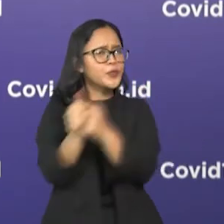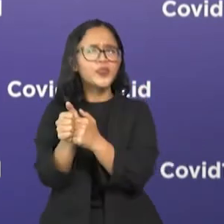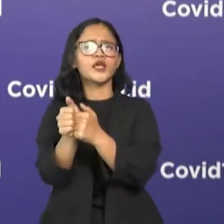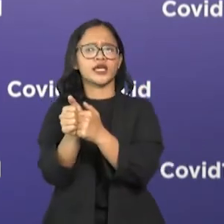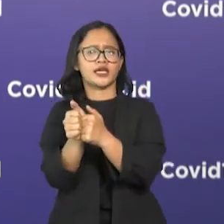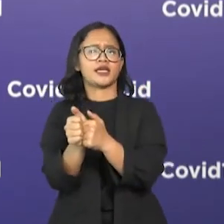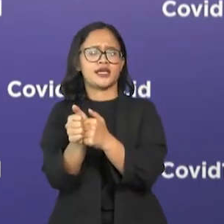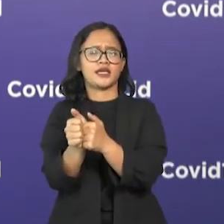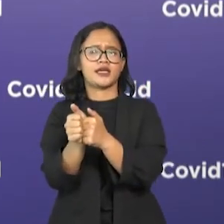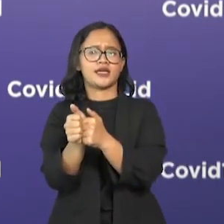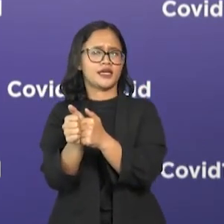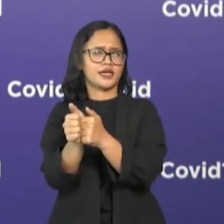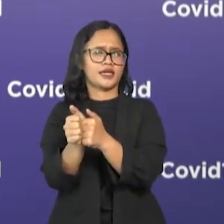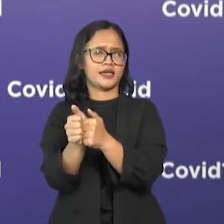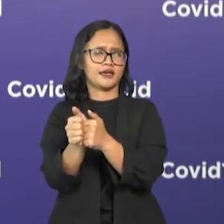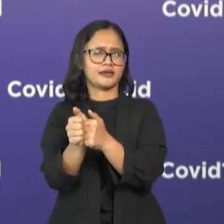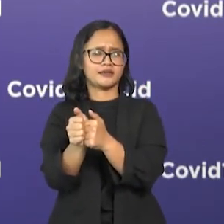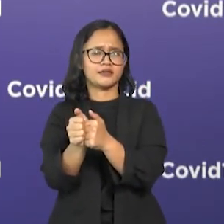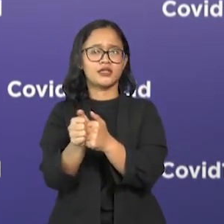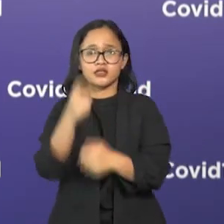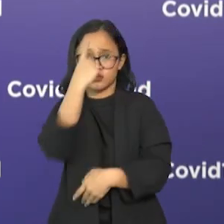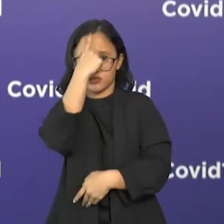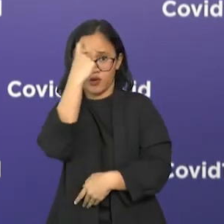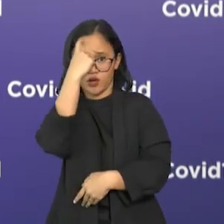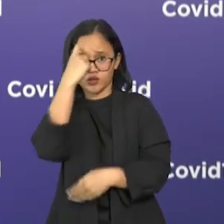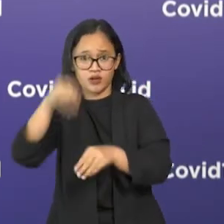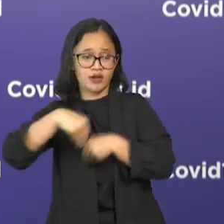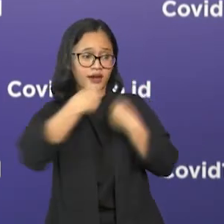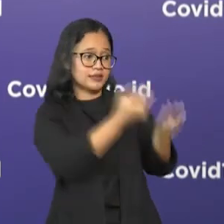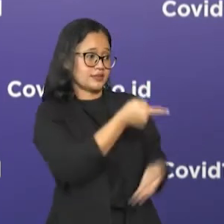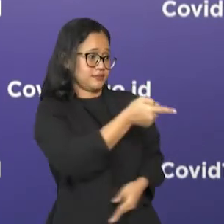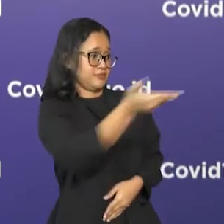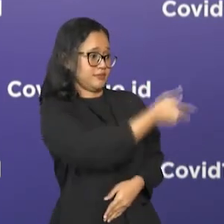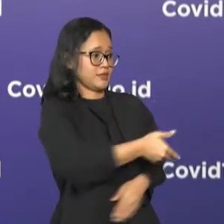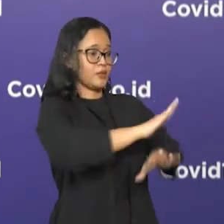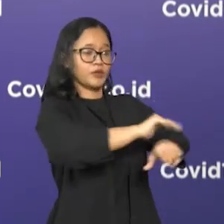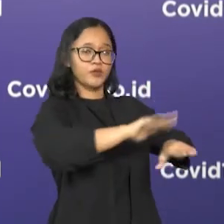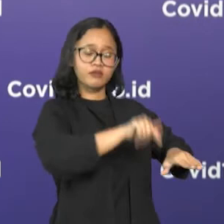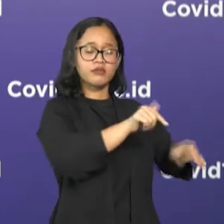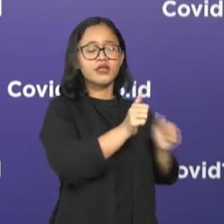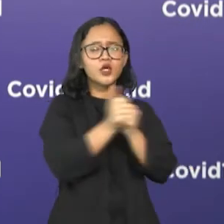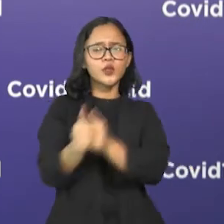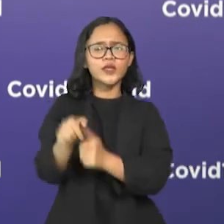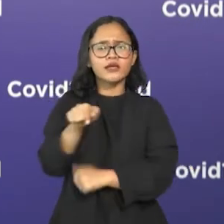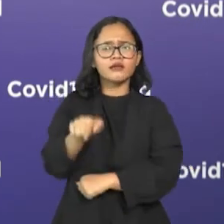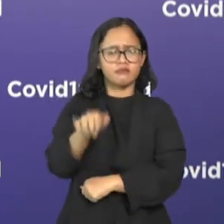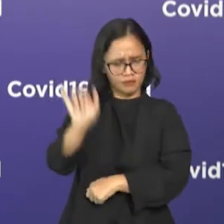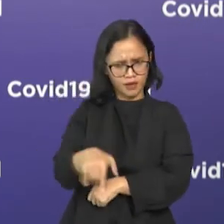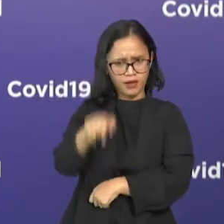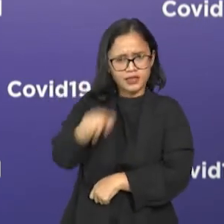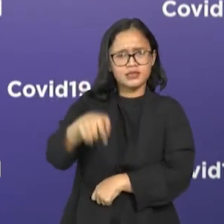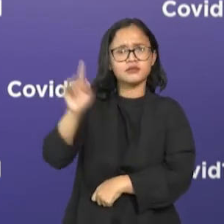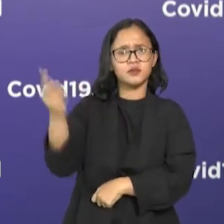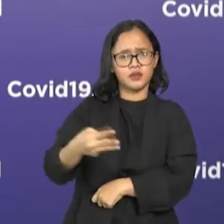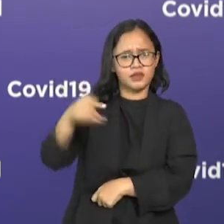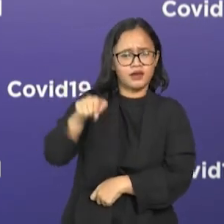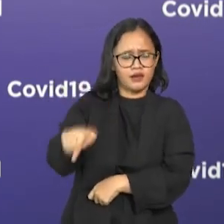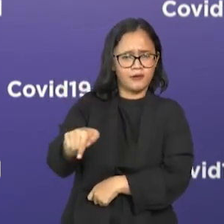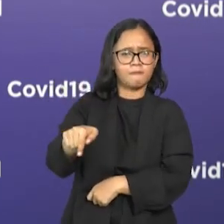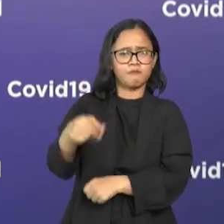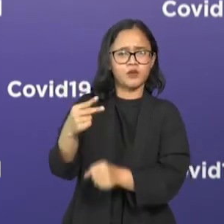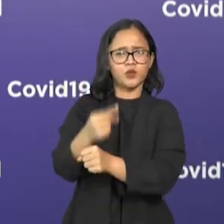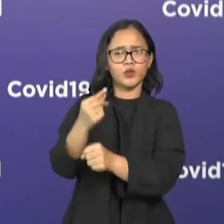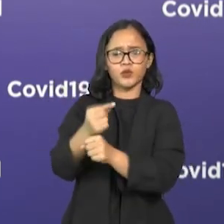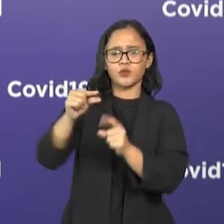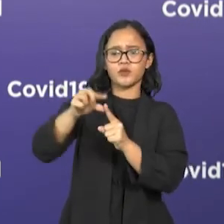diberikan pelajaran oleh guru di masing-masing sekolah, sebagai guru pengajian. Saat ini, Bapak